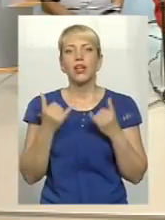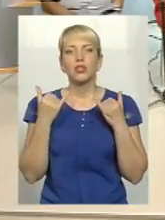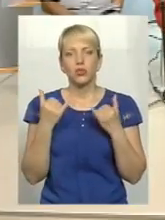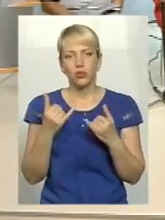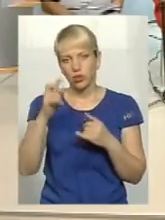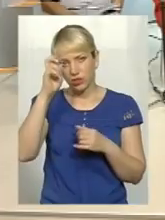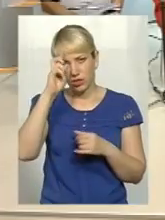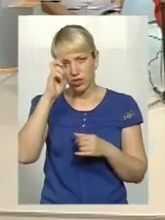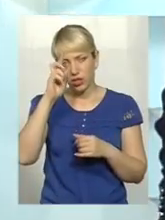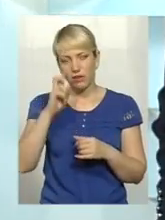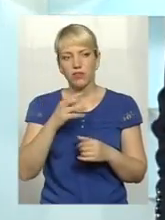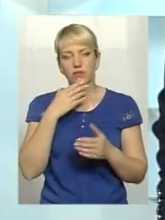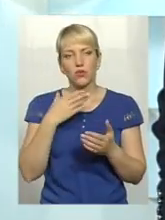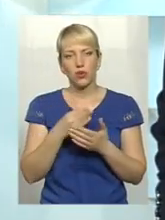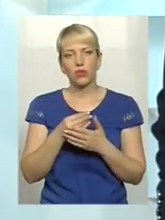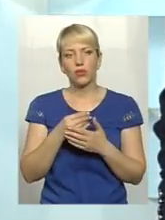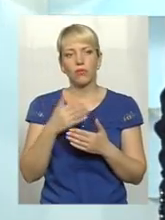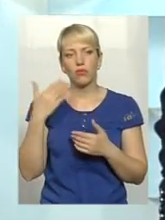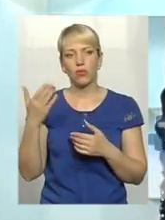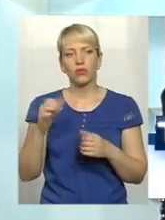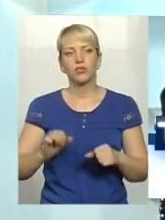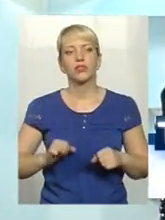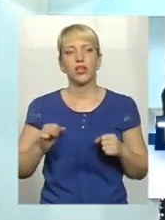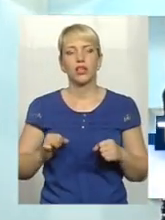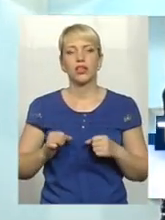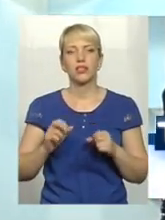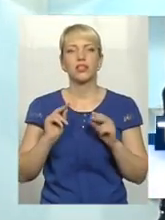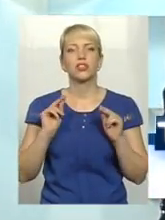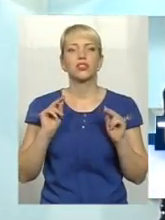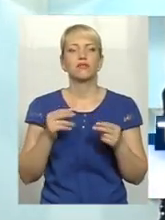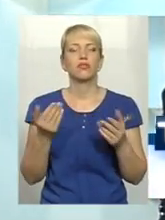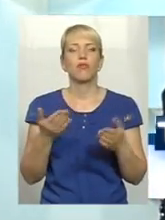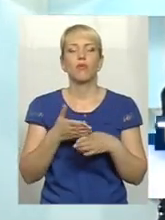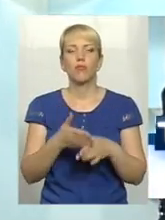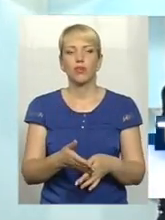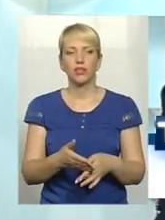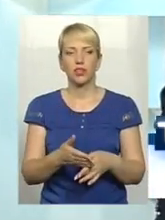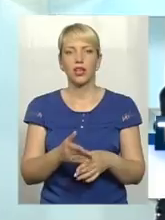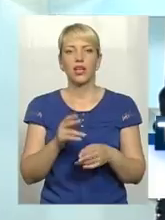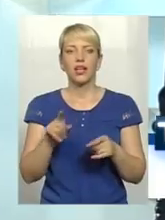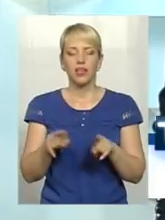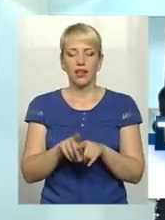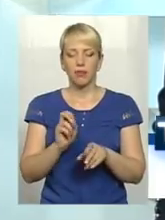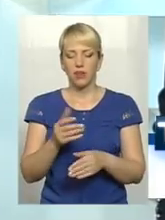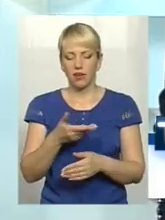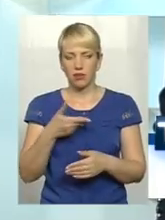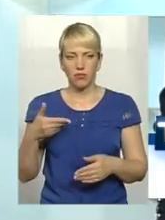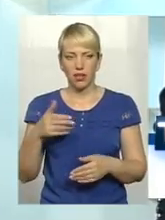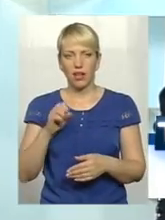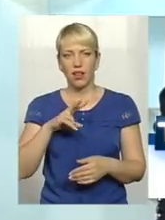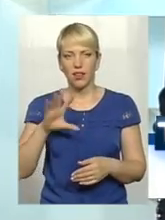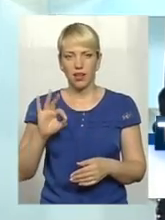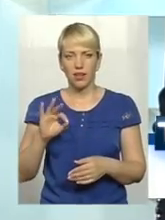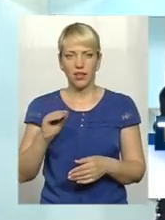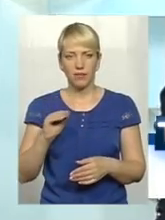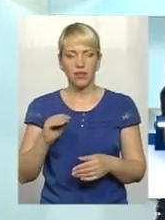держава свого боку старається чим? Ну, допомогти таким, як ми. Але здебільшого